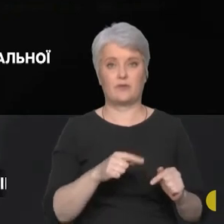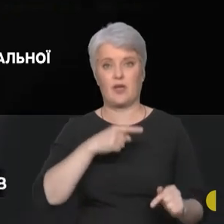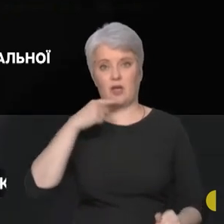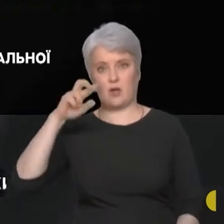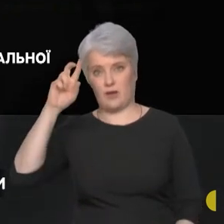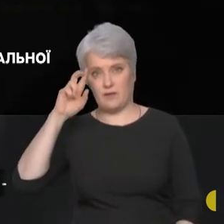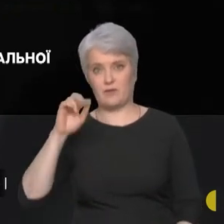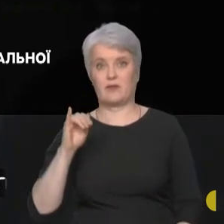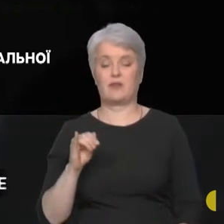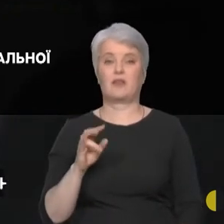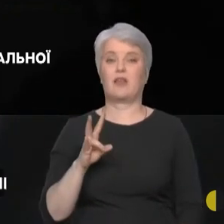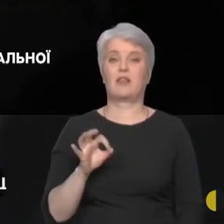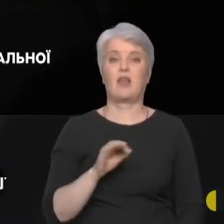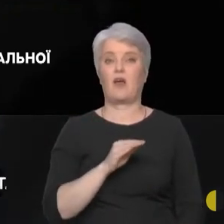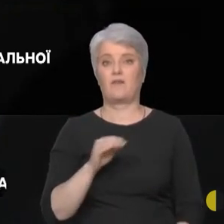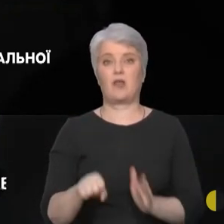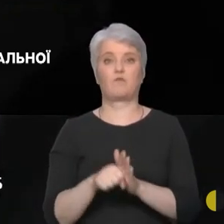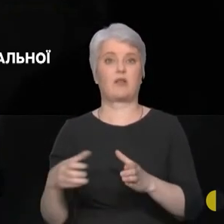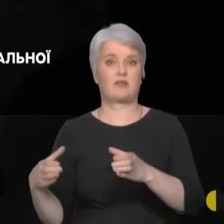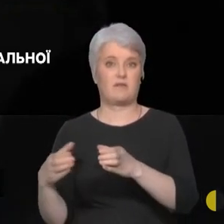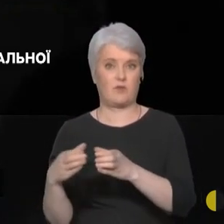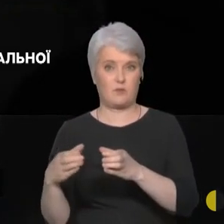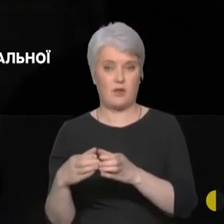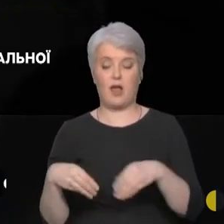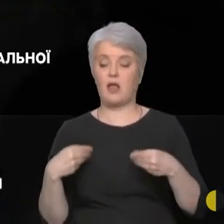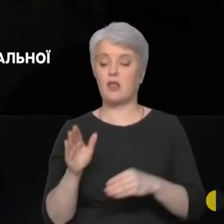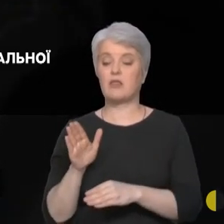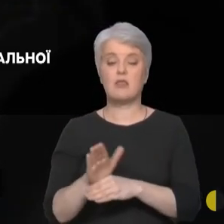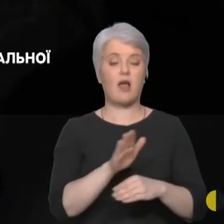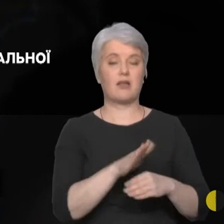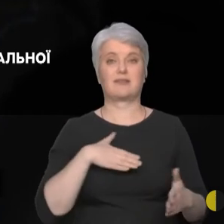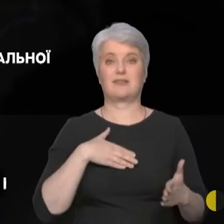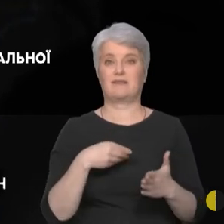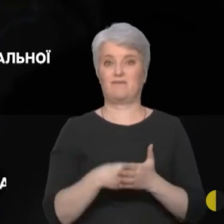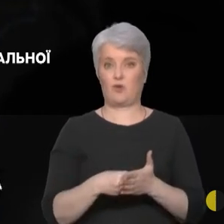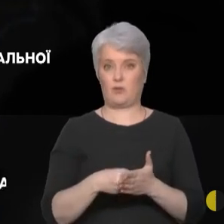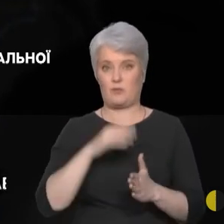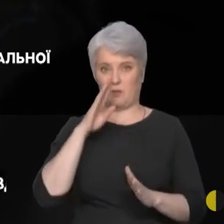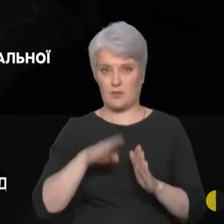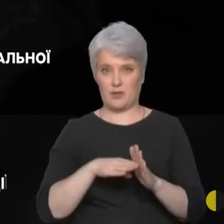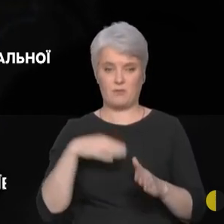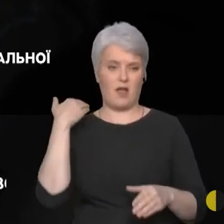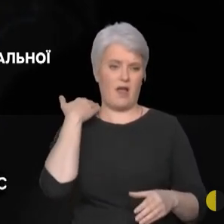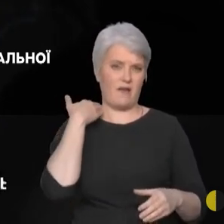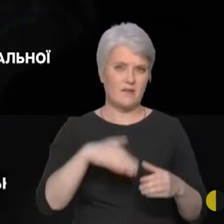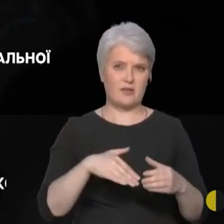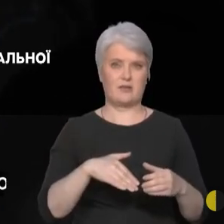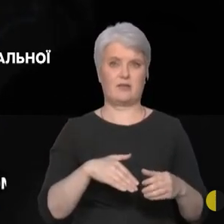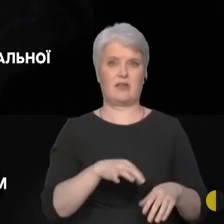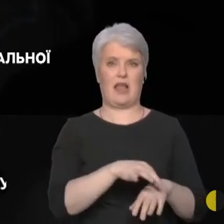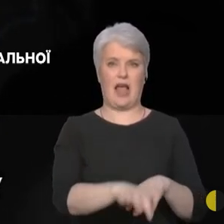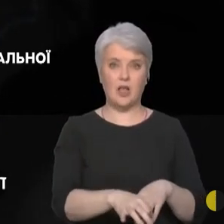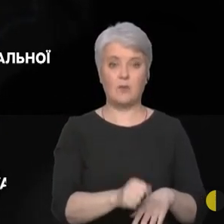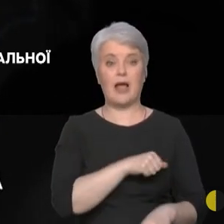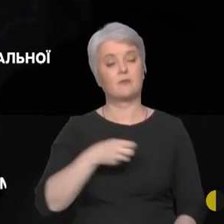неформальних російських бандформувань віддають накази своїм підлеглим, щоб ті відрізали голови чи катували, а самі знімаються на